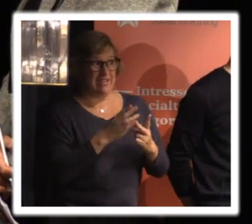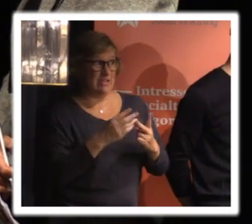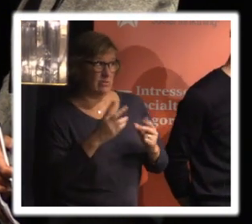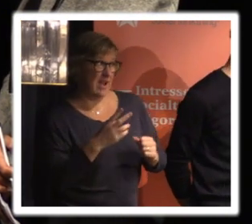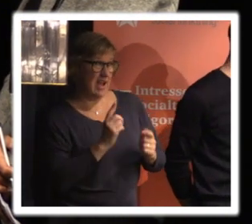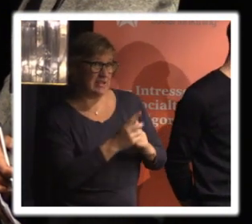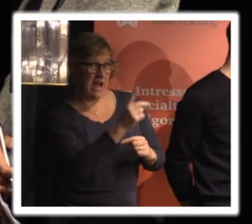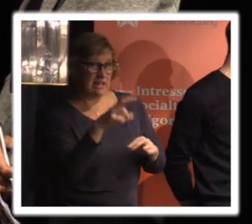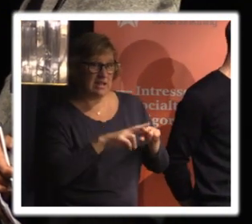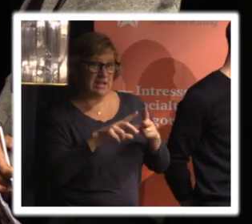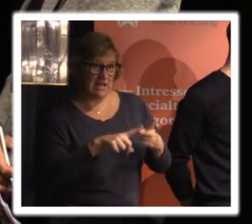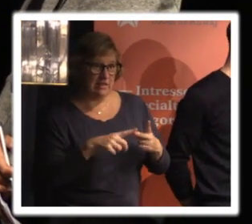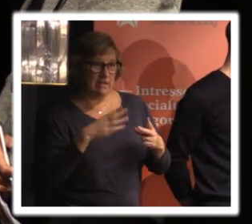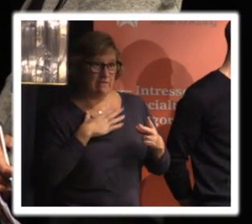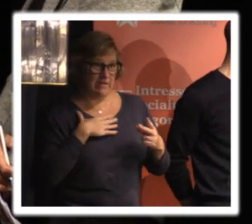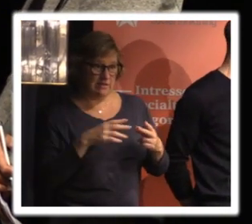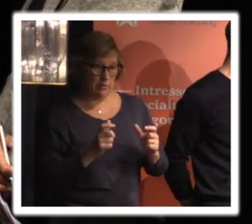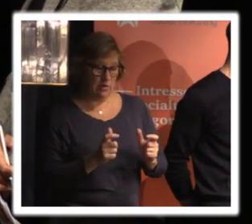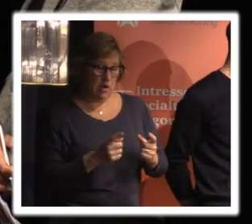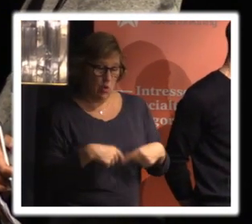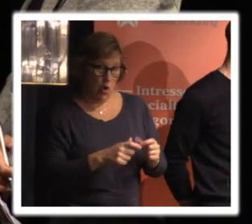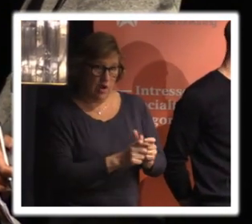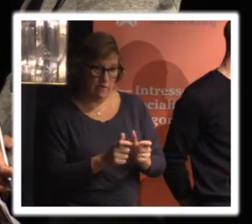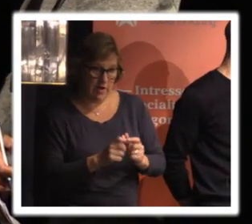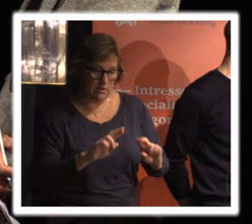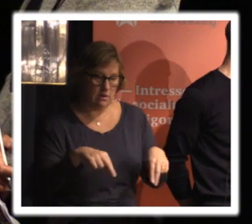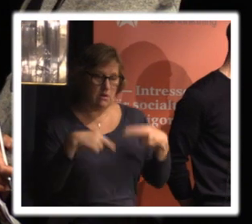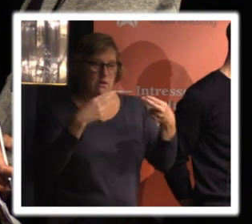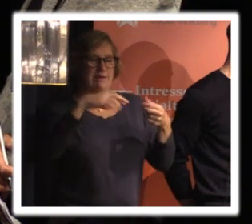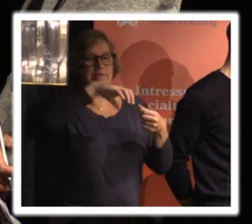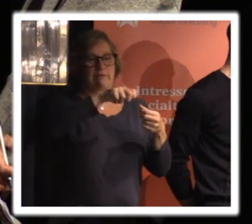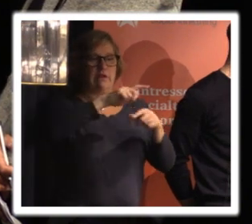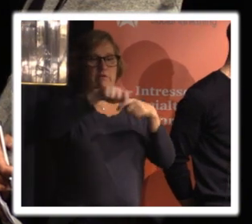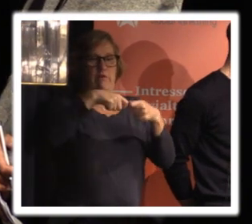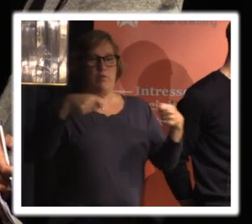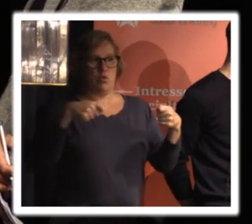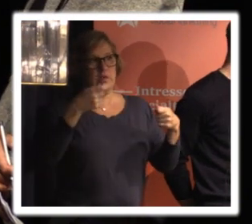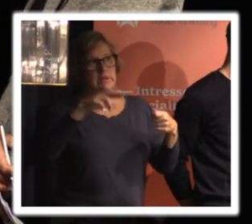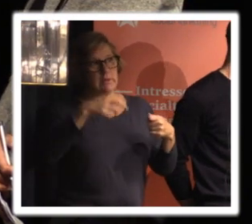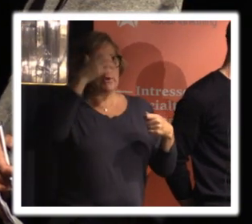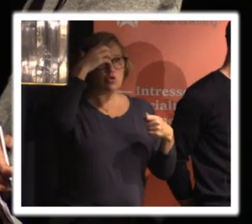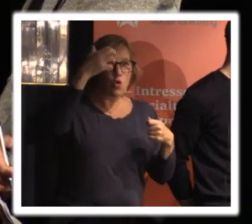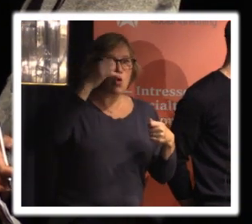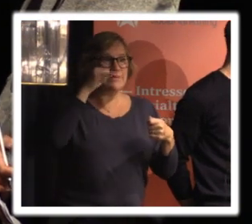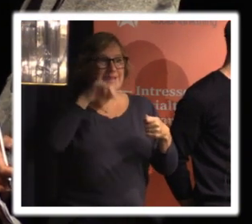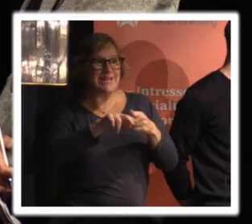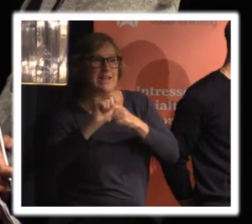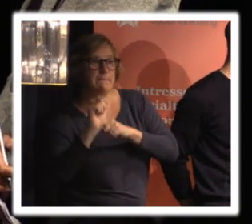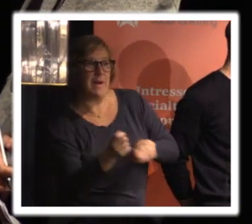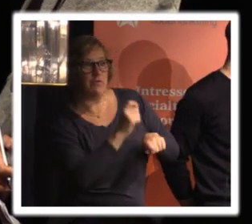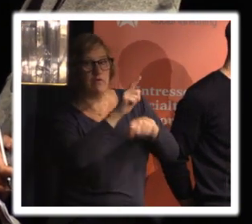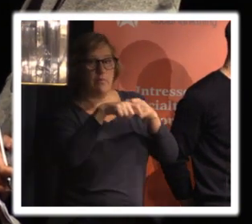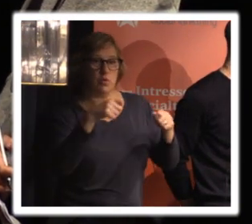vi från den lokala föreningen så finns det ibland ett distrikts förbund som Stockholms innebandyförbund kan vi ta